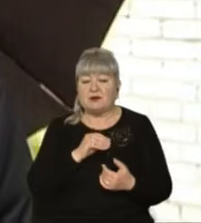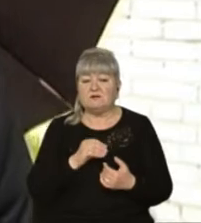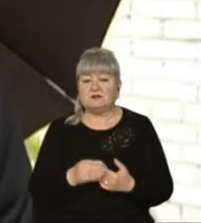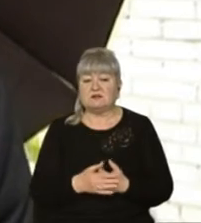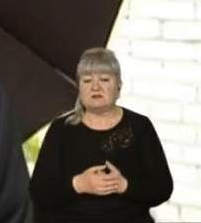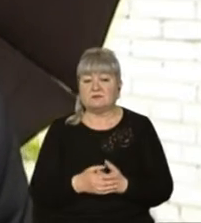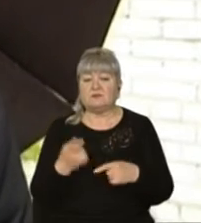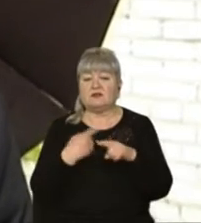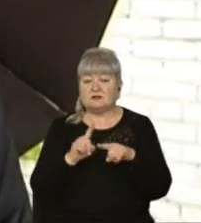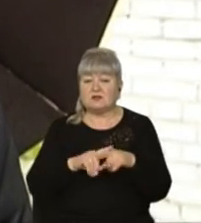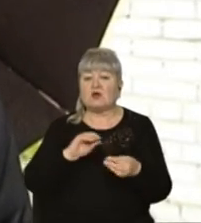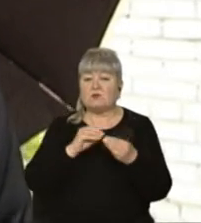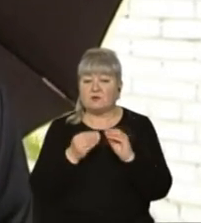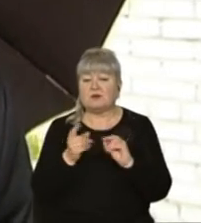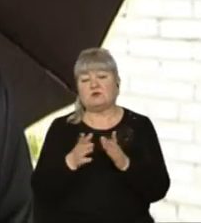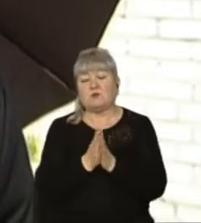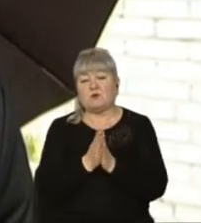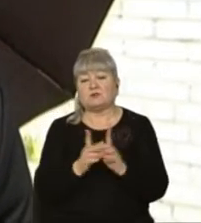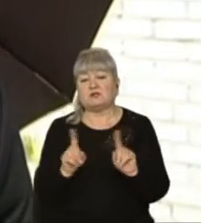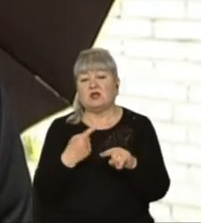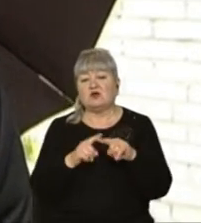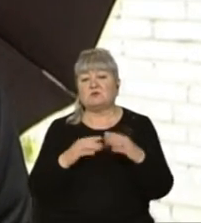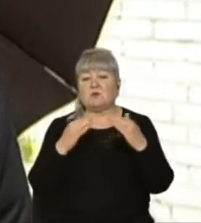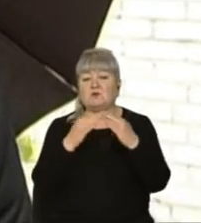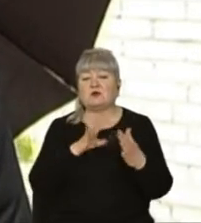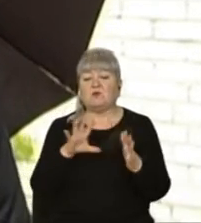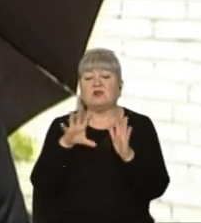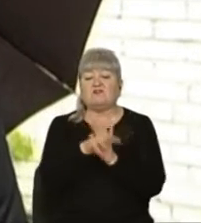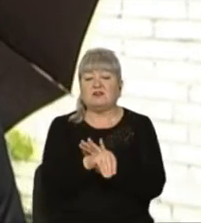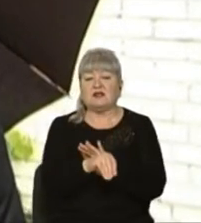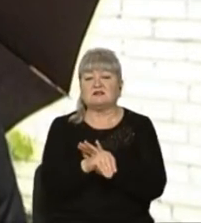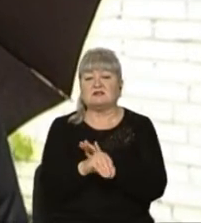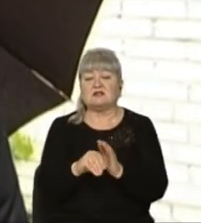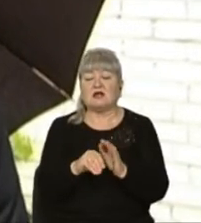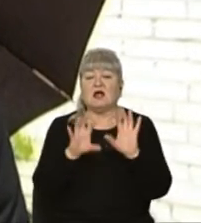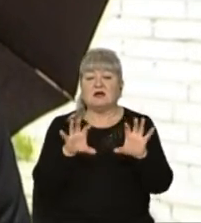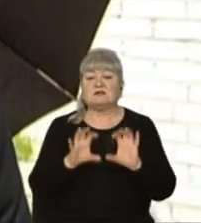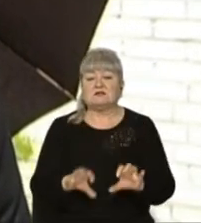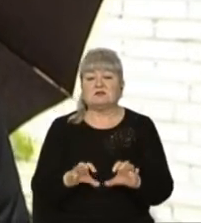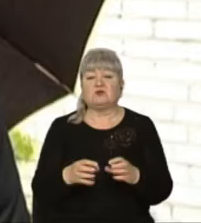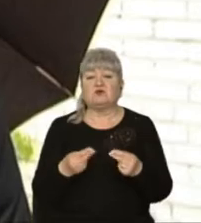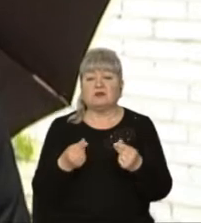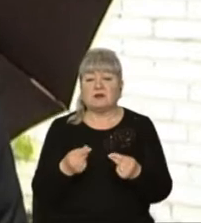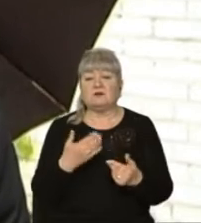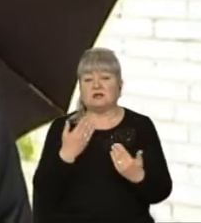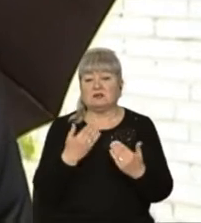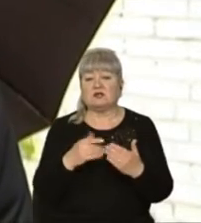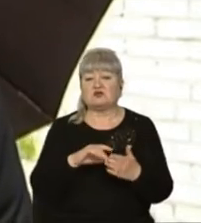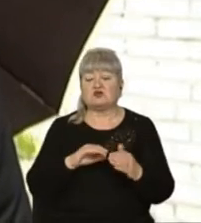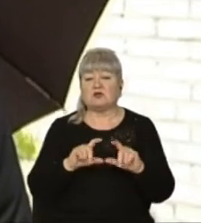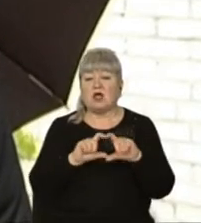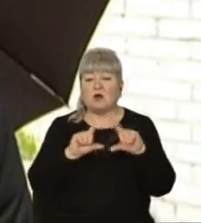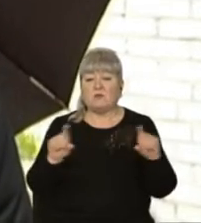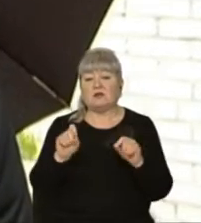тою проблемою, і вони попросили, щоб ця будівля була внесена в статутний капітал нашої адвокатської компанії, для того, щоб ми